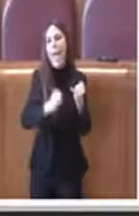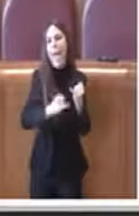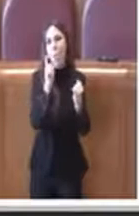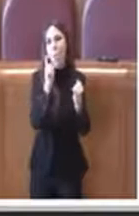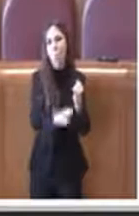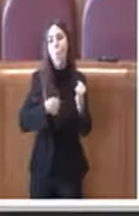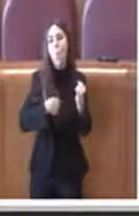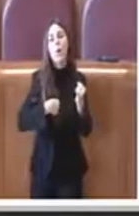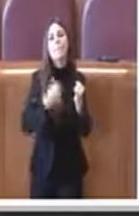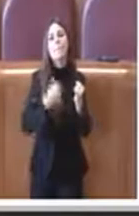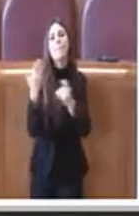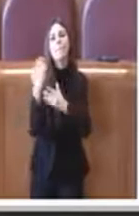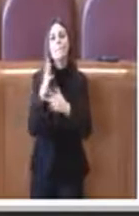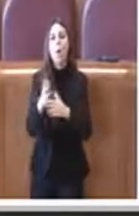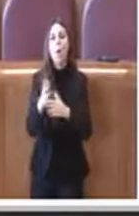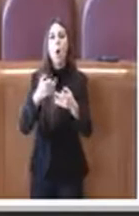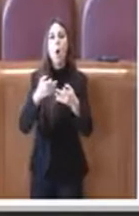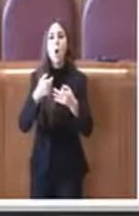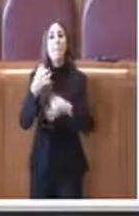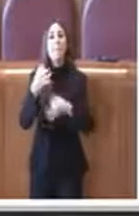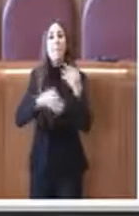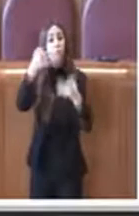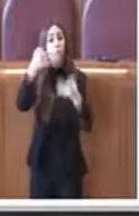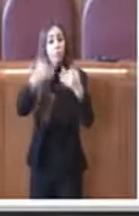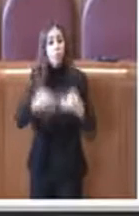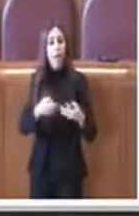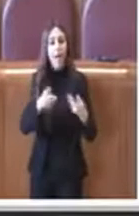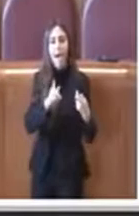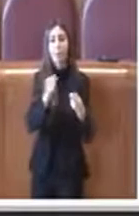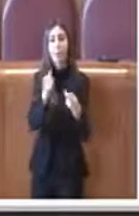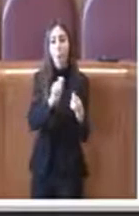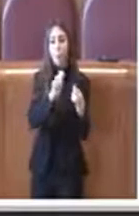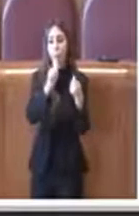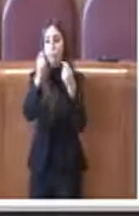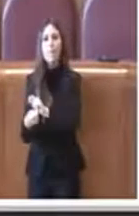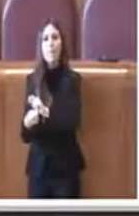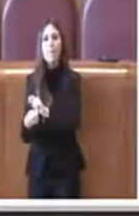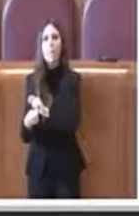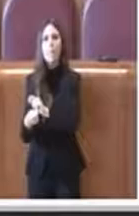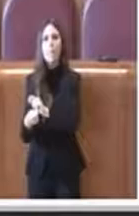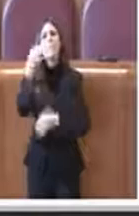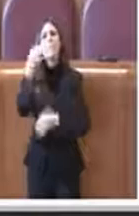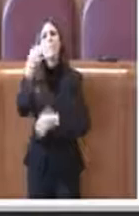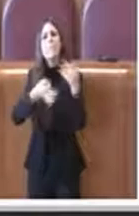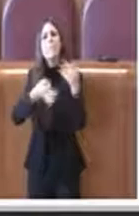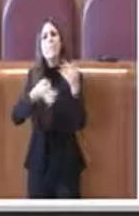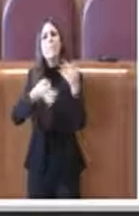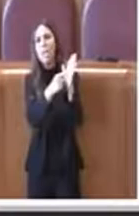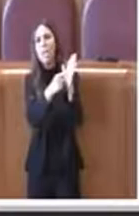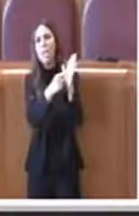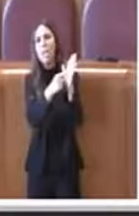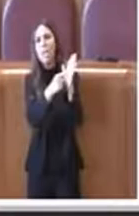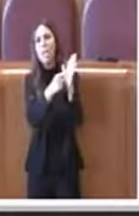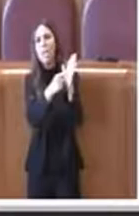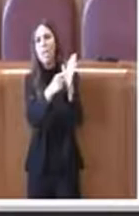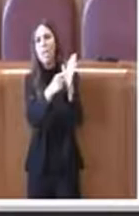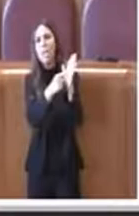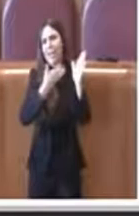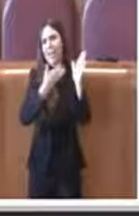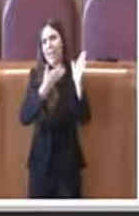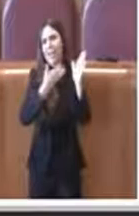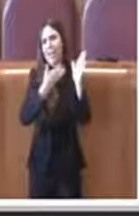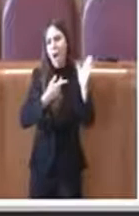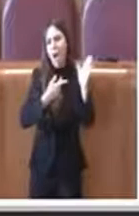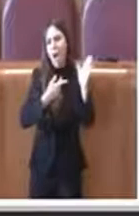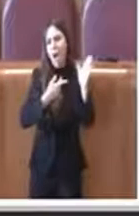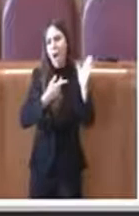evidenzi le motivazioni giuridiche del trasferimento di tali somme ma il motivo giuridico è indicato nella delibera che abbiamo approvato